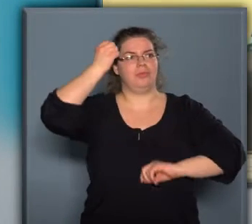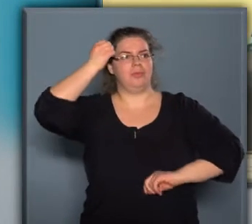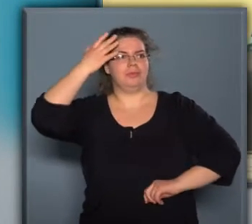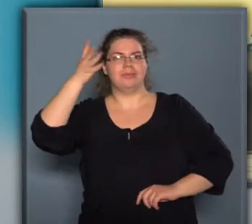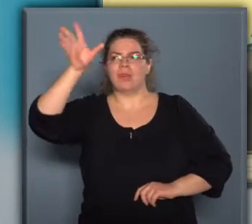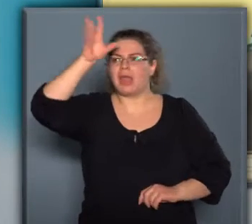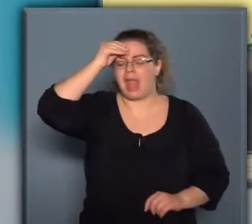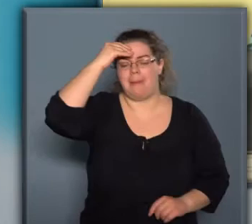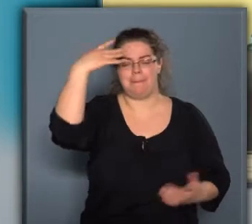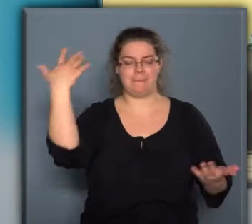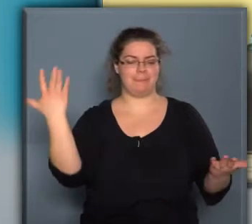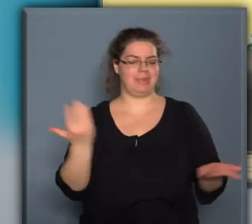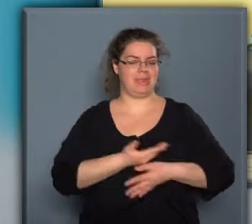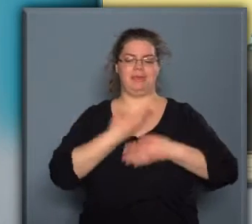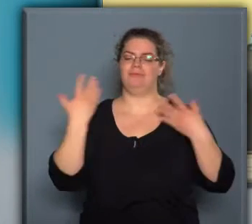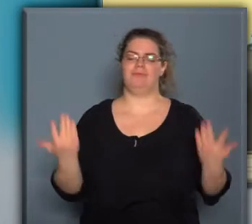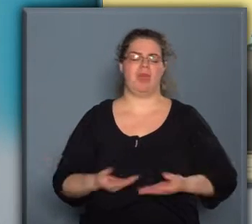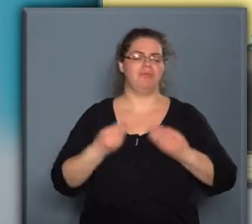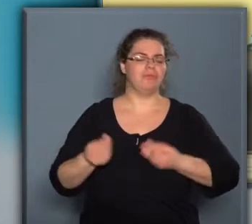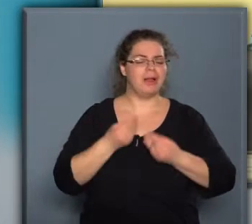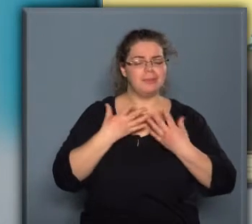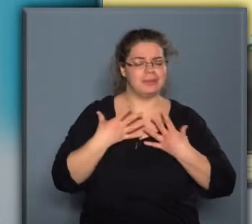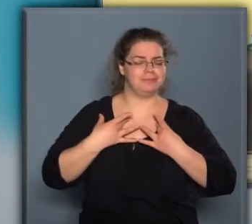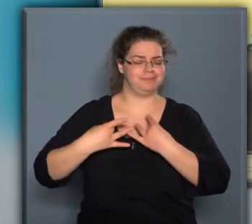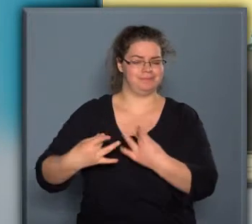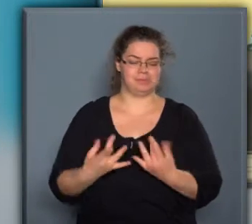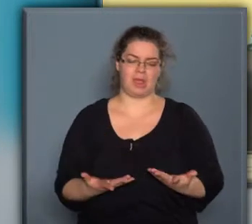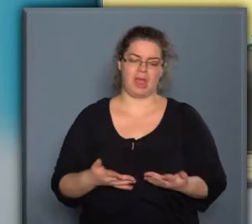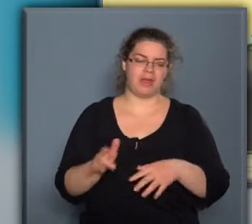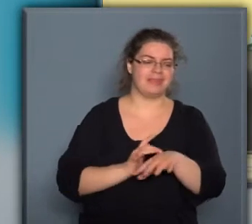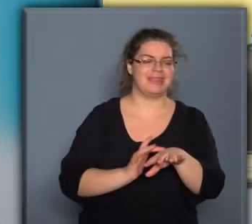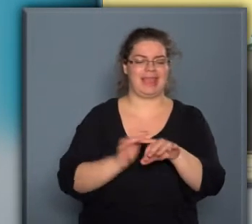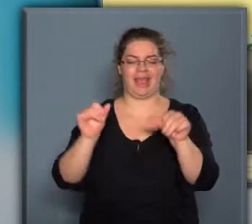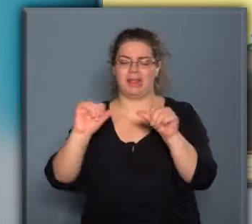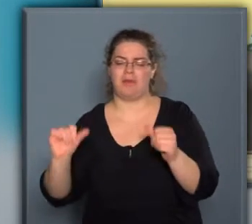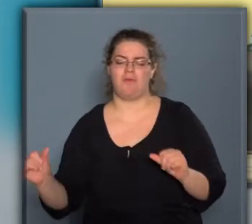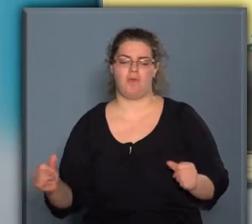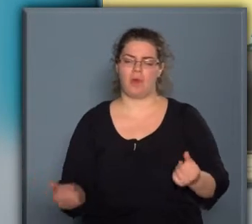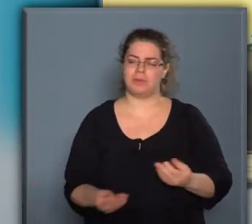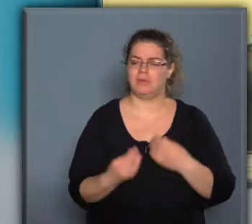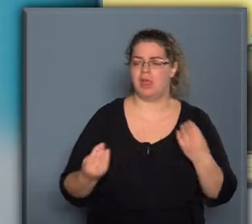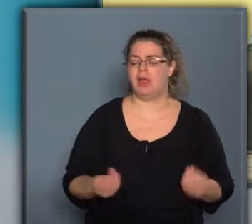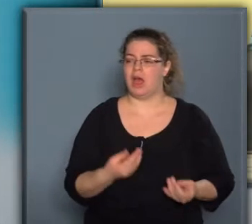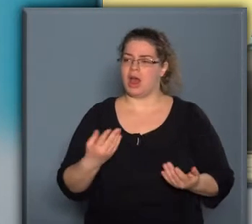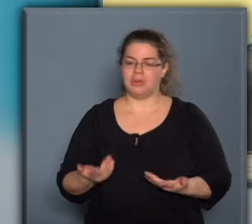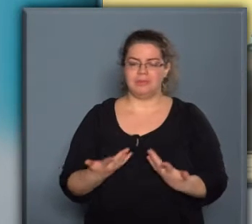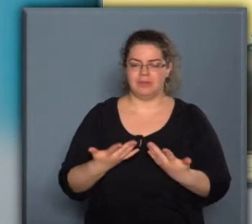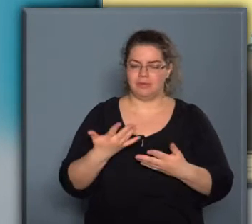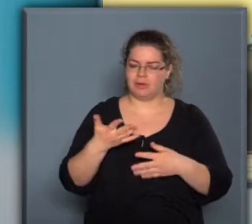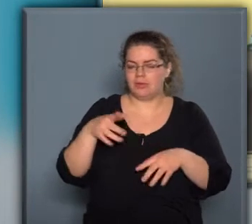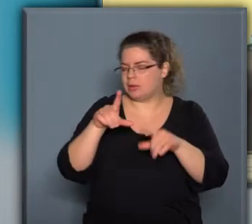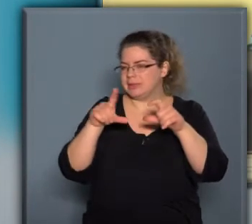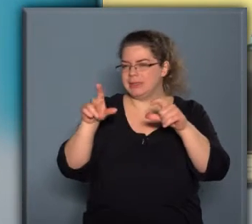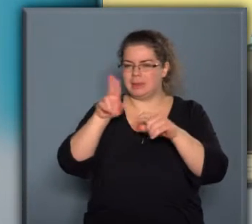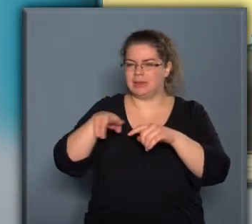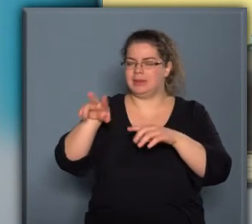emlék, vagy megfogja őt valami a képen, a színek, vagy a formák, vagy egyáltalán csak elmerül